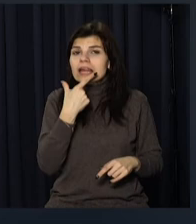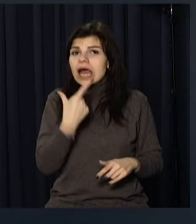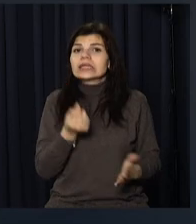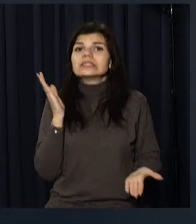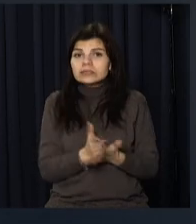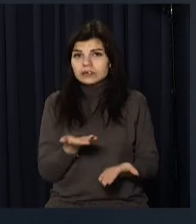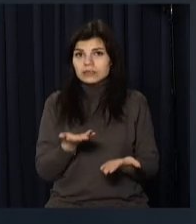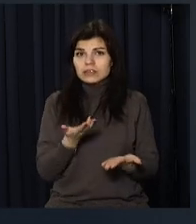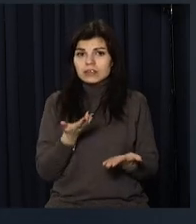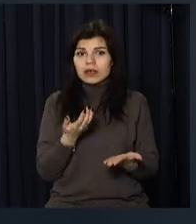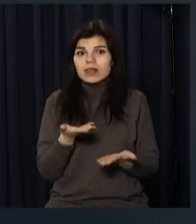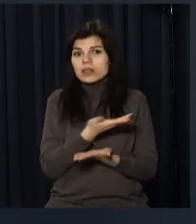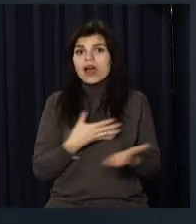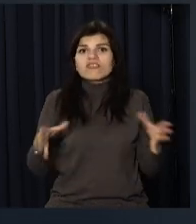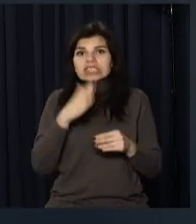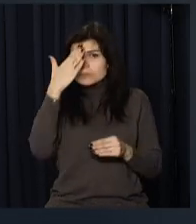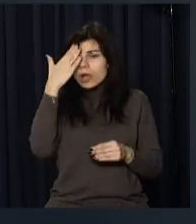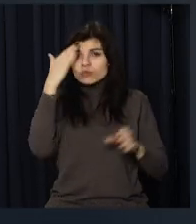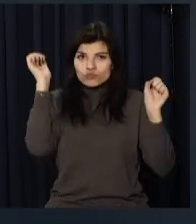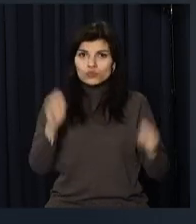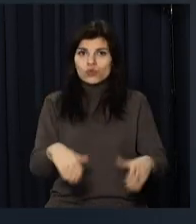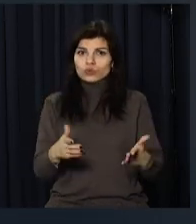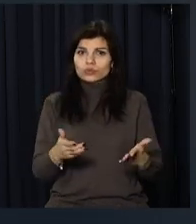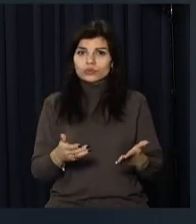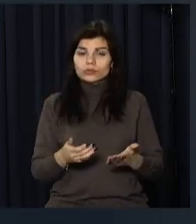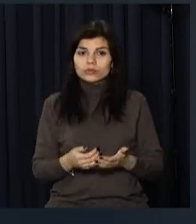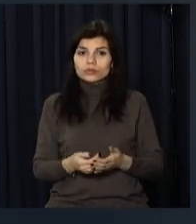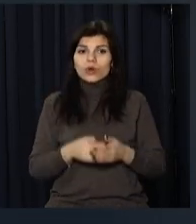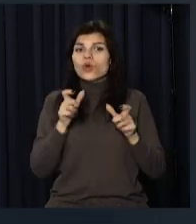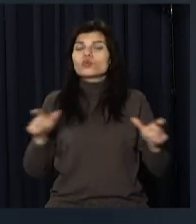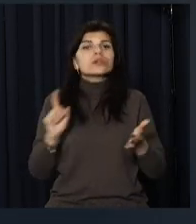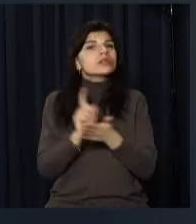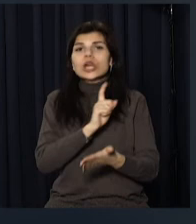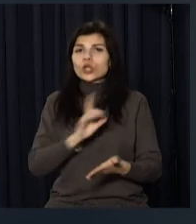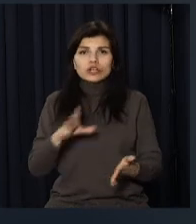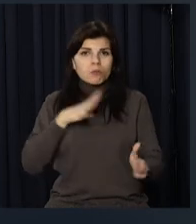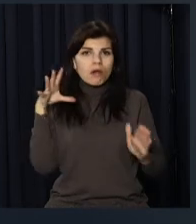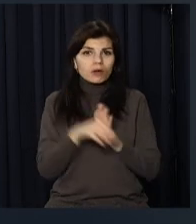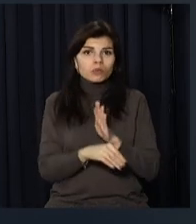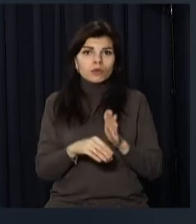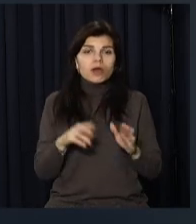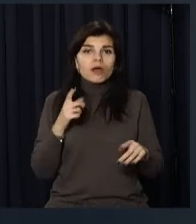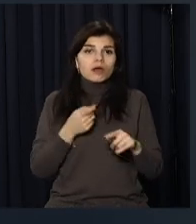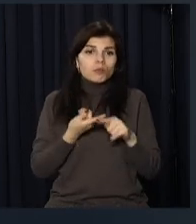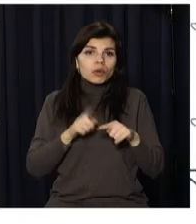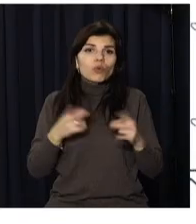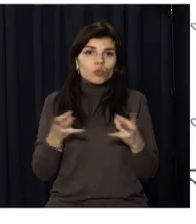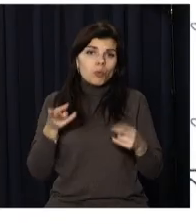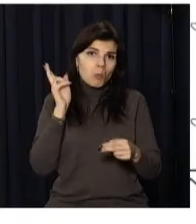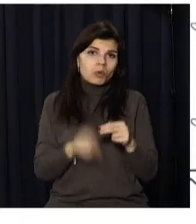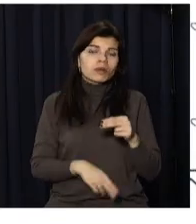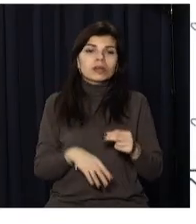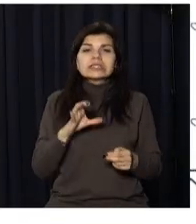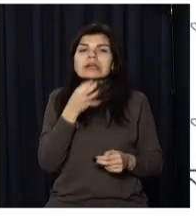даны все способности. Люди не должны погибати. Це треба прекратити. С